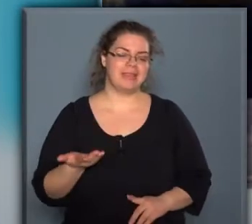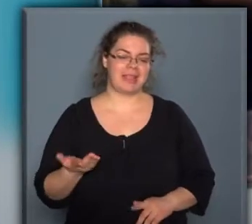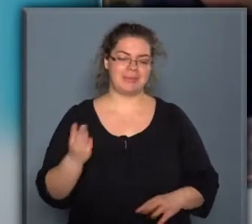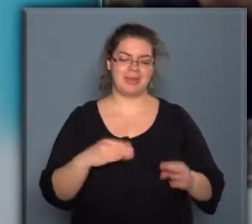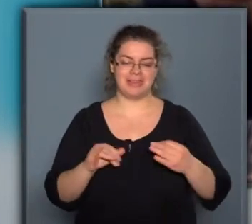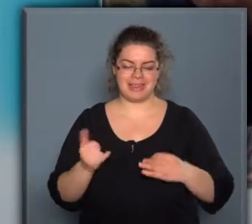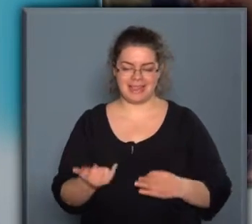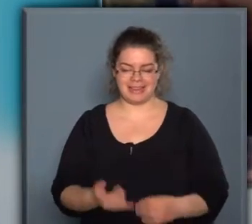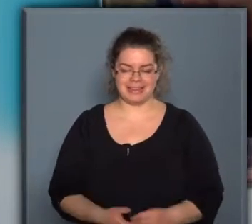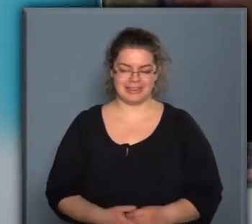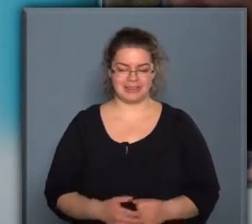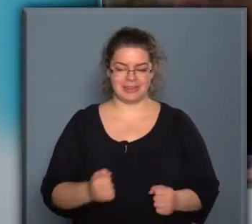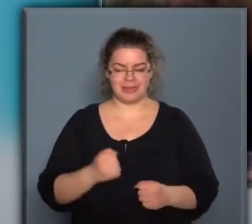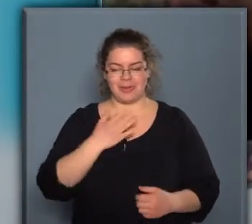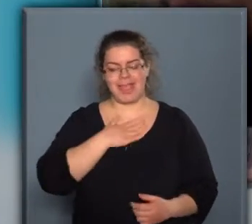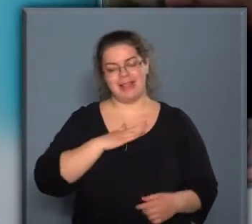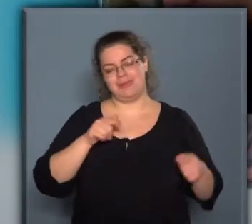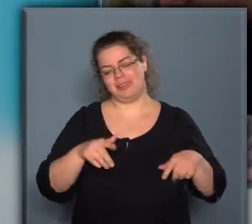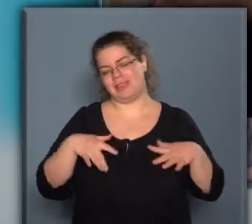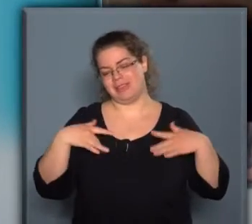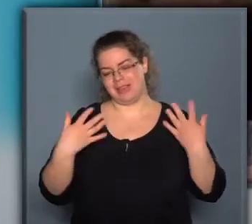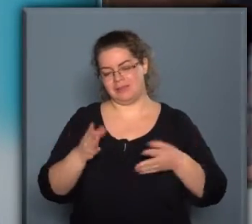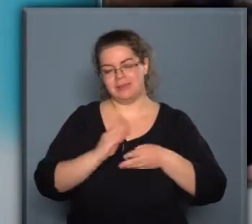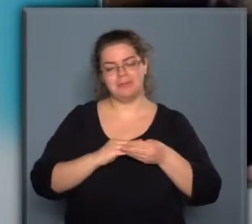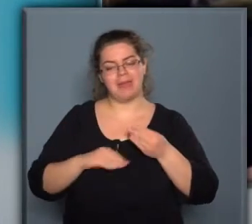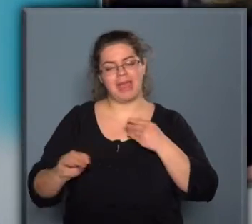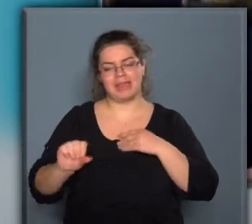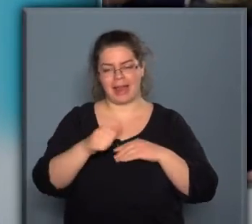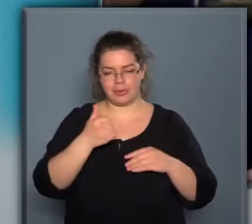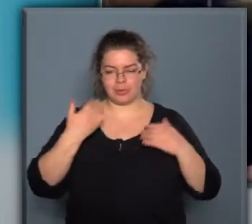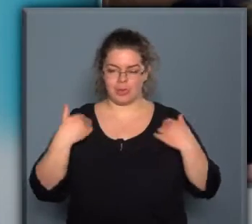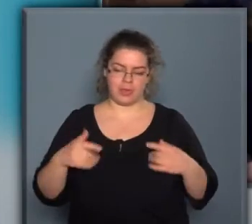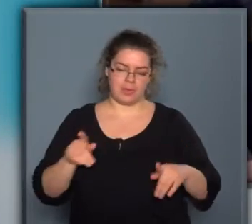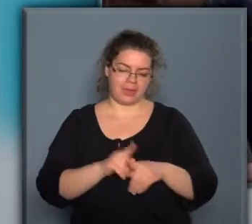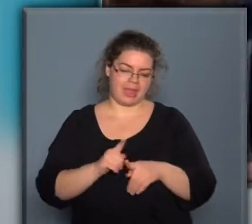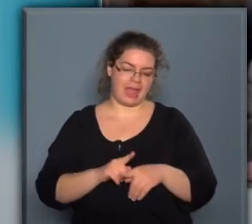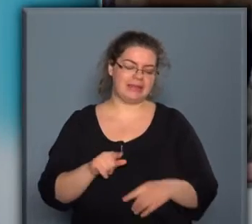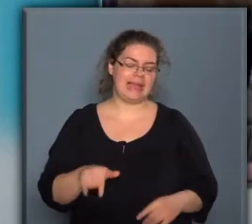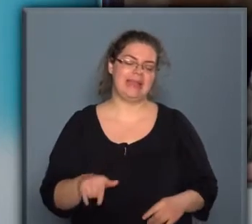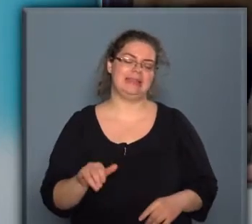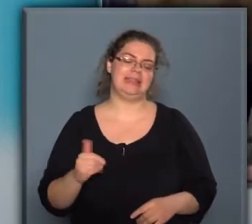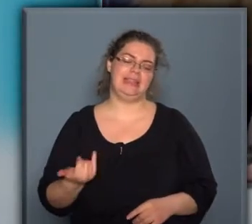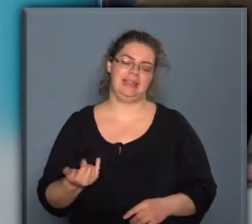azért is nagyon kellemes ez az élmény, mert először vagyok ilyenen, és